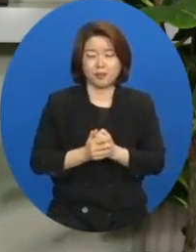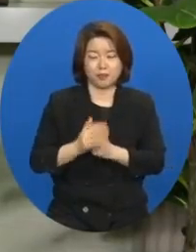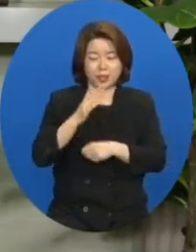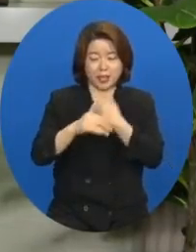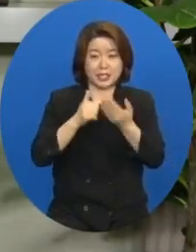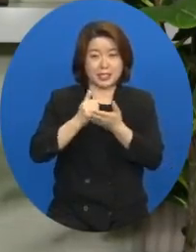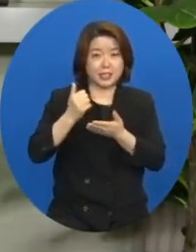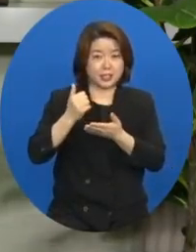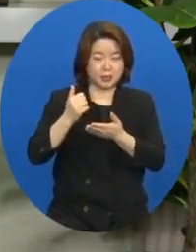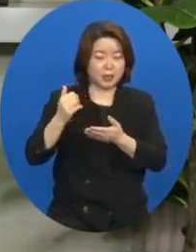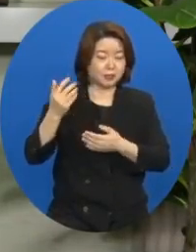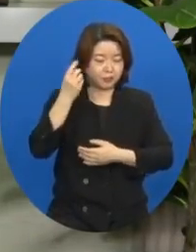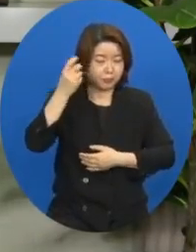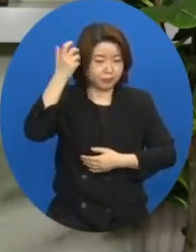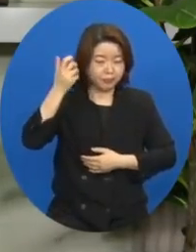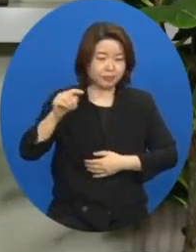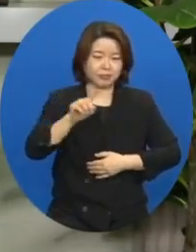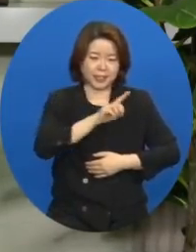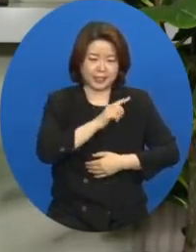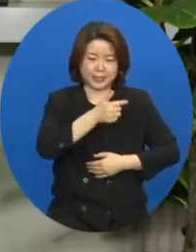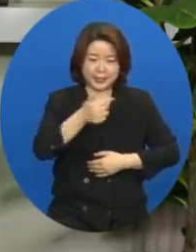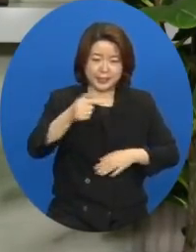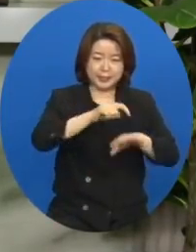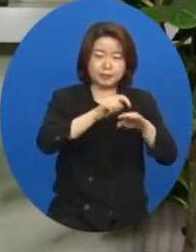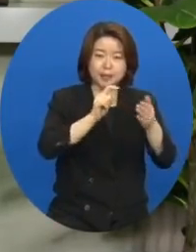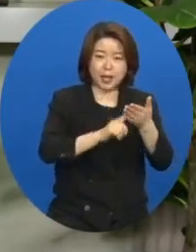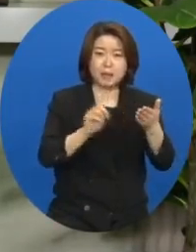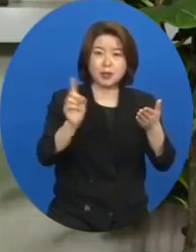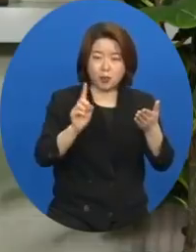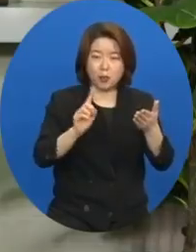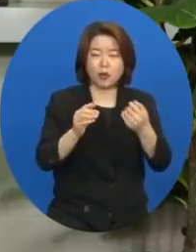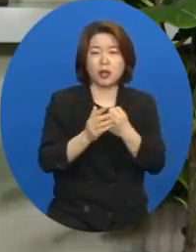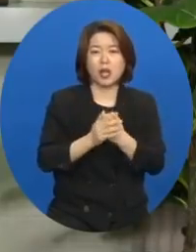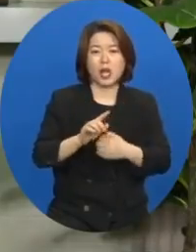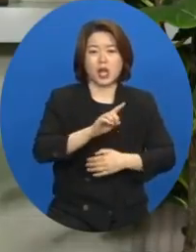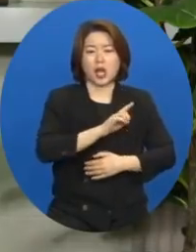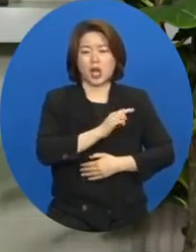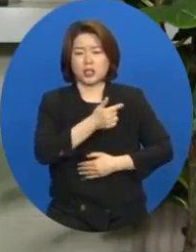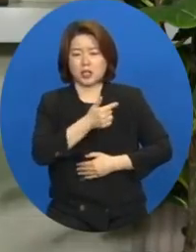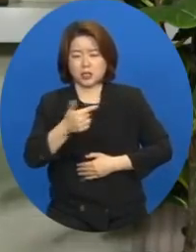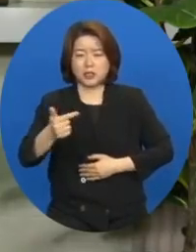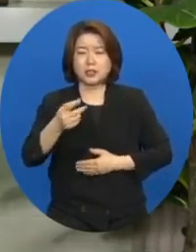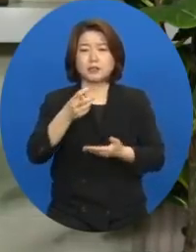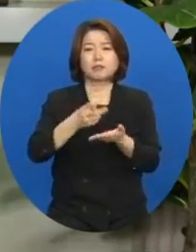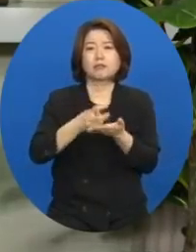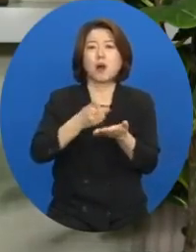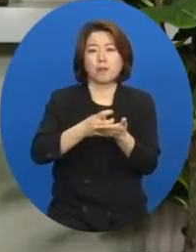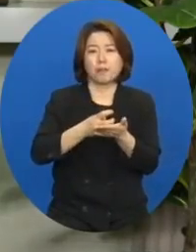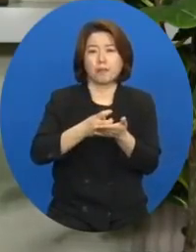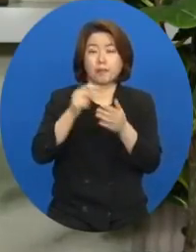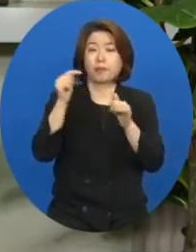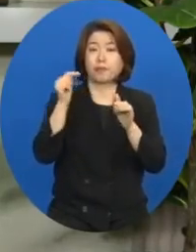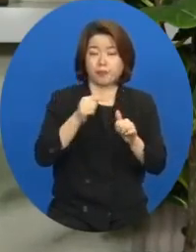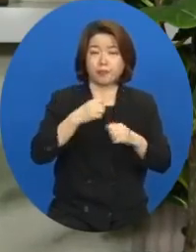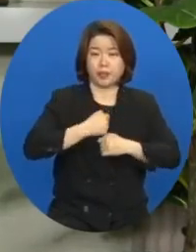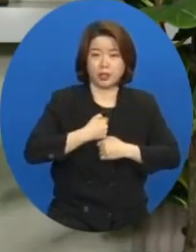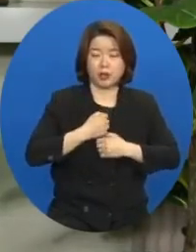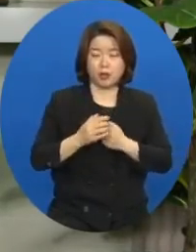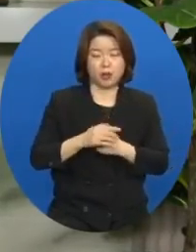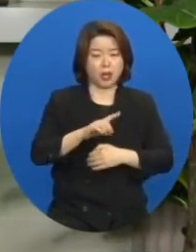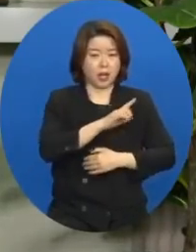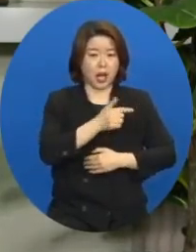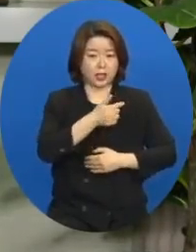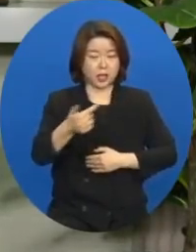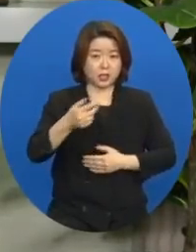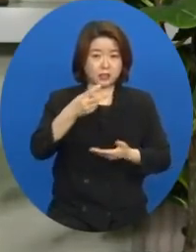가장 큰 계명을 지키라 하는 마음을 주셨습니다. 가장 큰 계명을 지키면